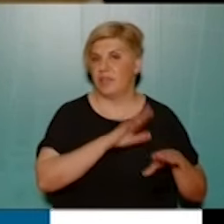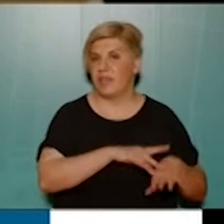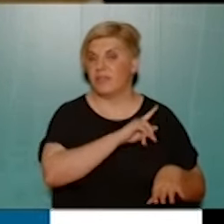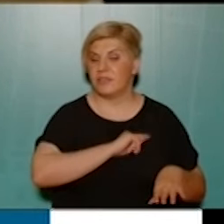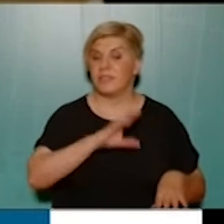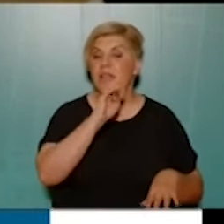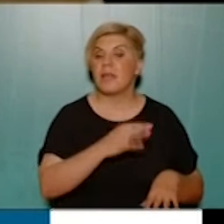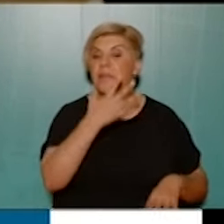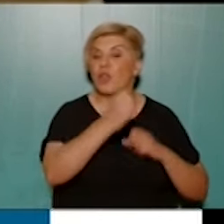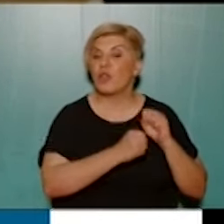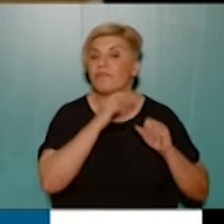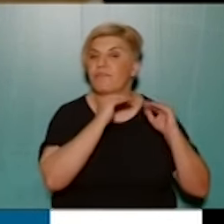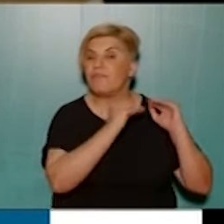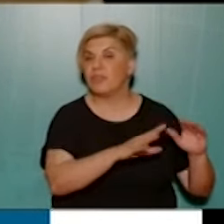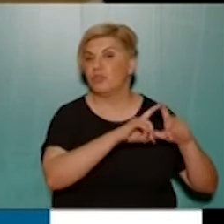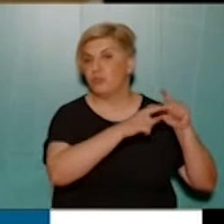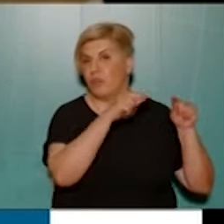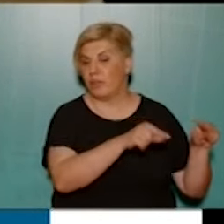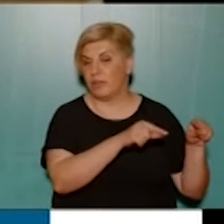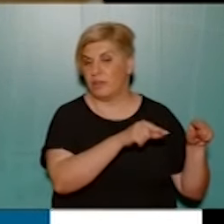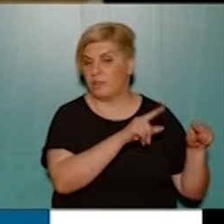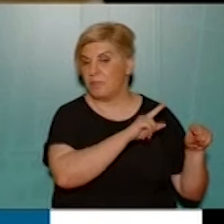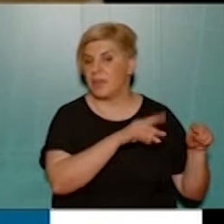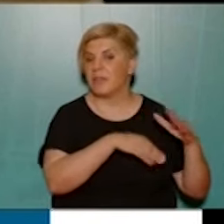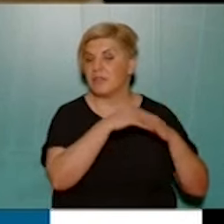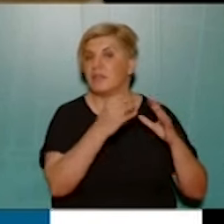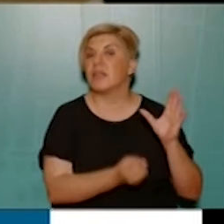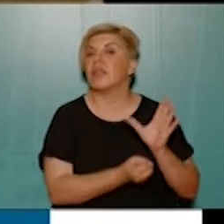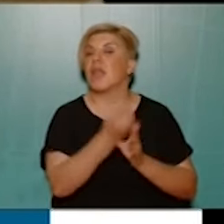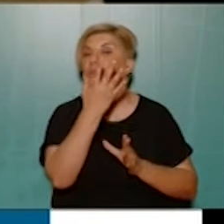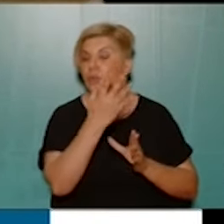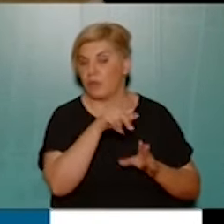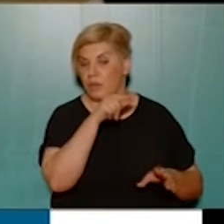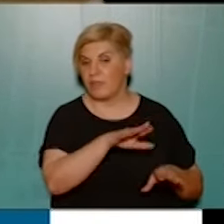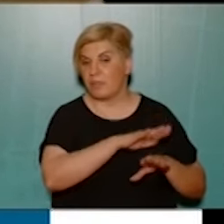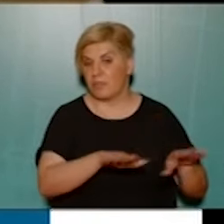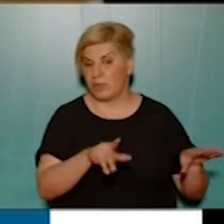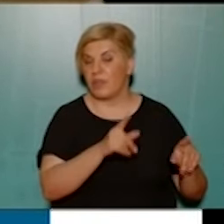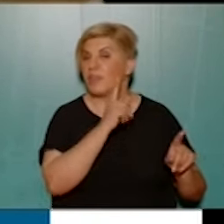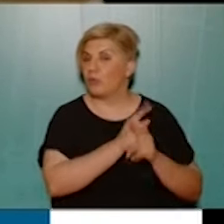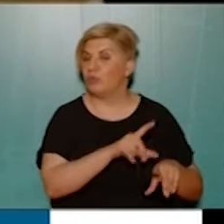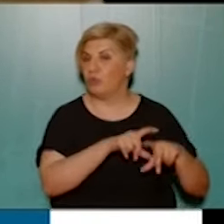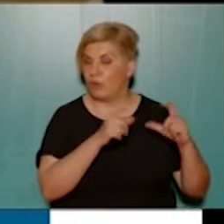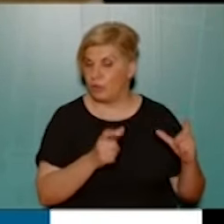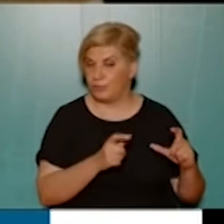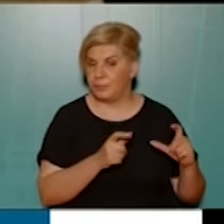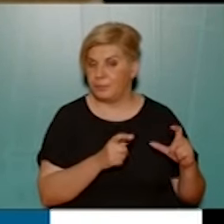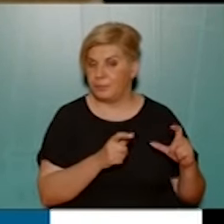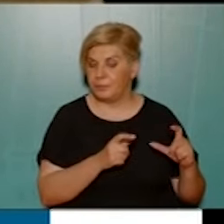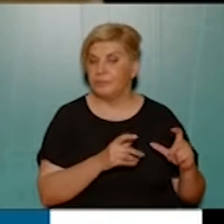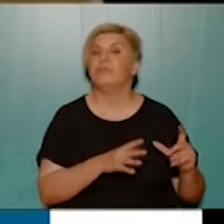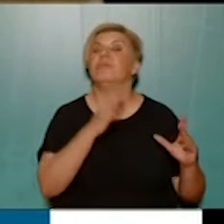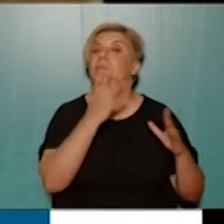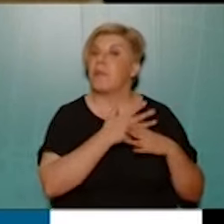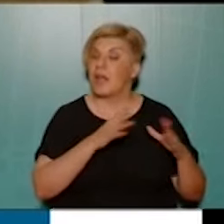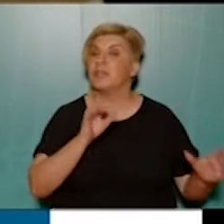αφήσει 45 χρόνια αυτό το σχολείο να είναι εκεί πέρα και να μην χτίζεται ένα σύγχρονο σχολείο ειδικά για αυτά τα παιδιά, ειδικό σχολείο, παρόλες